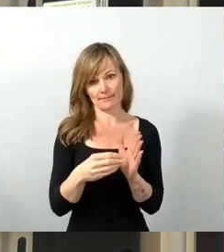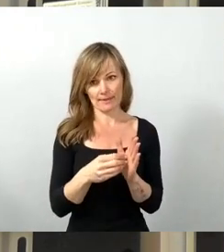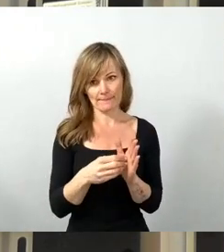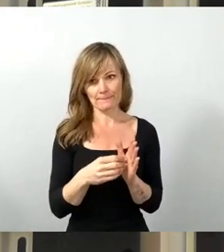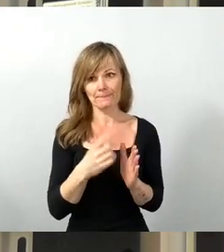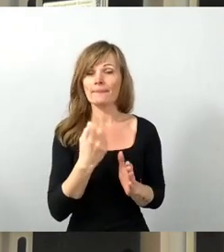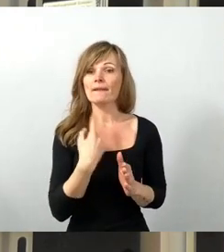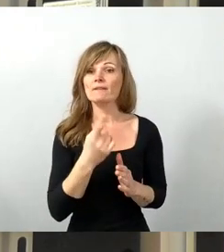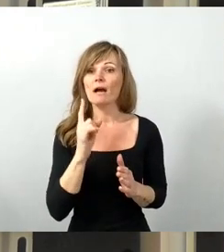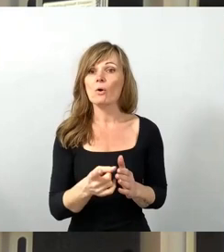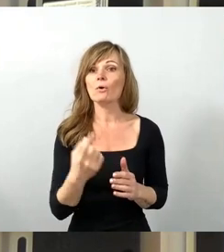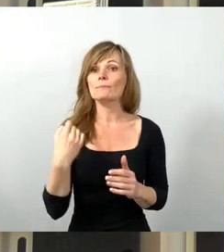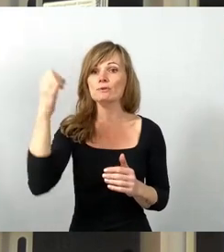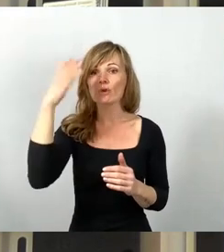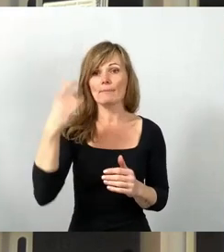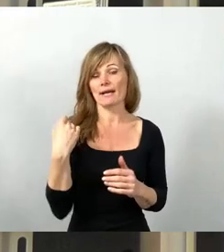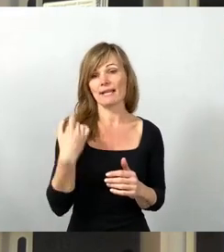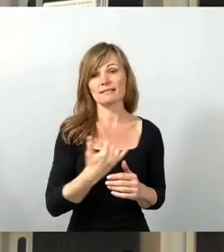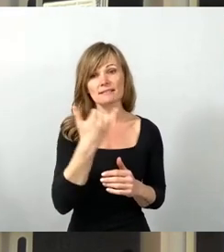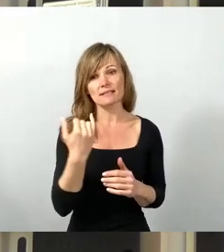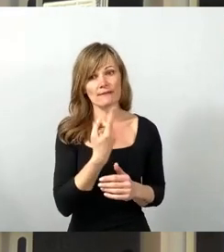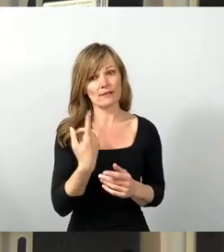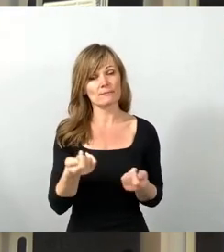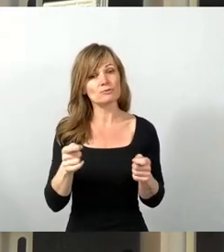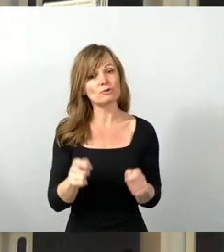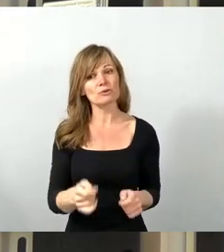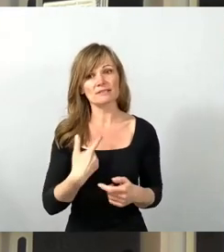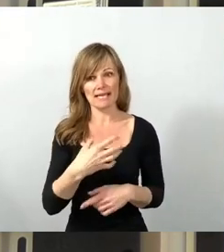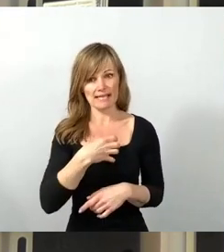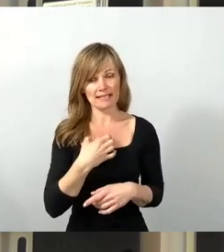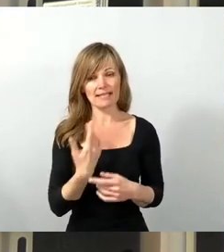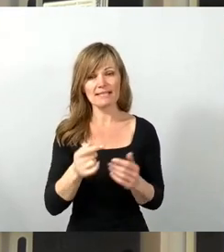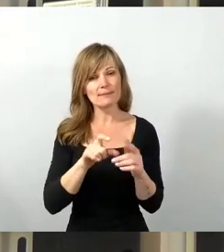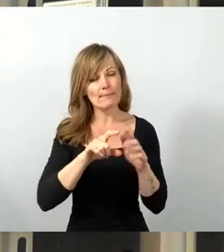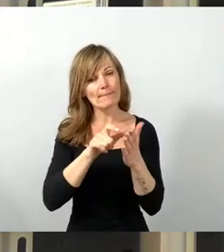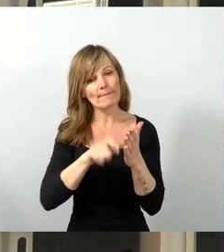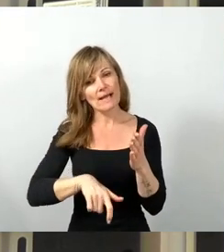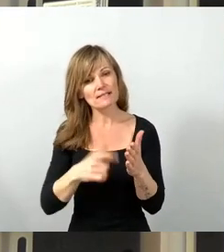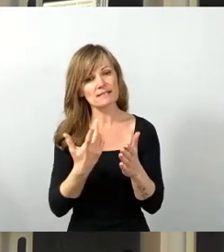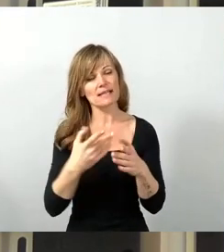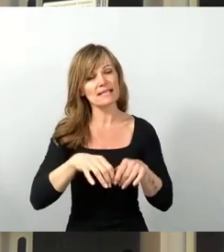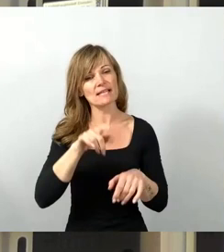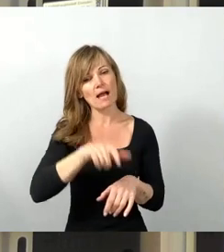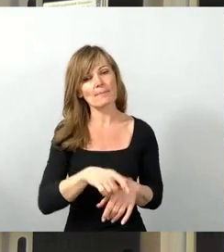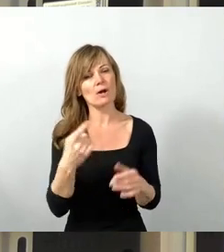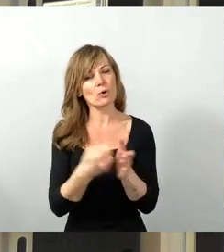Sommer letzten Jahres beschlossen, dass Dresdenpass-InhaberInnen kostenfrei in